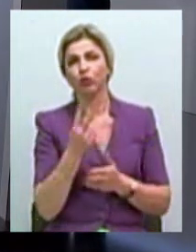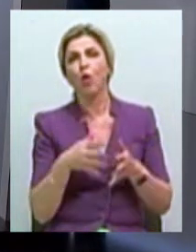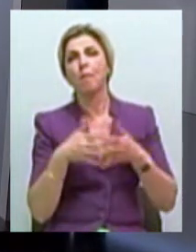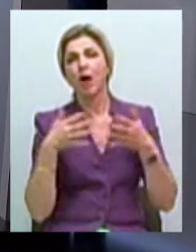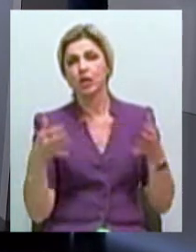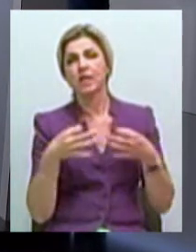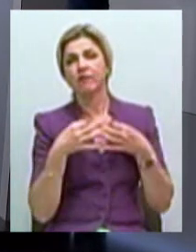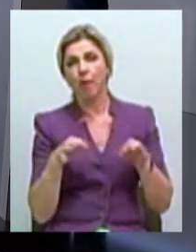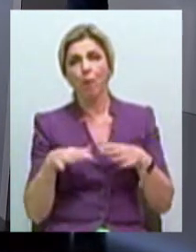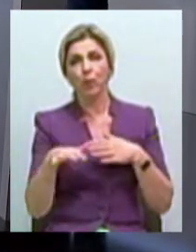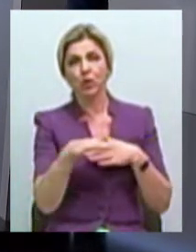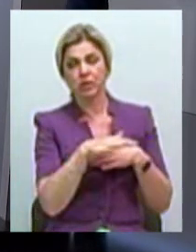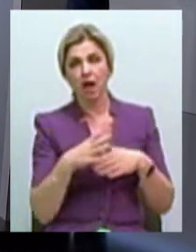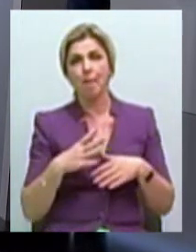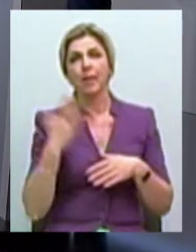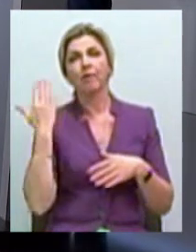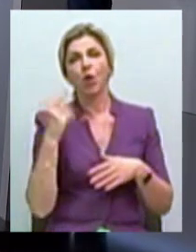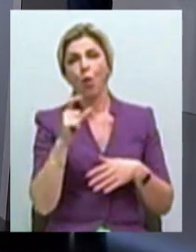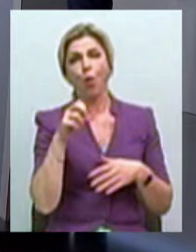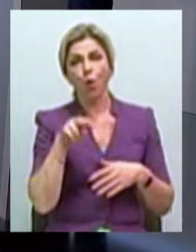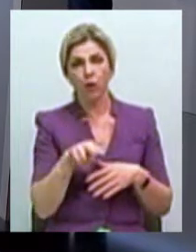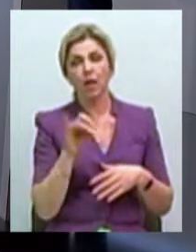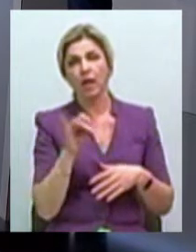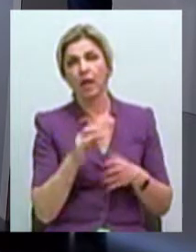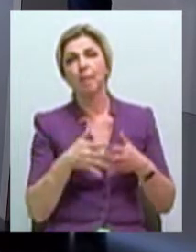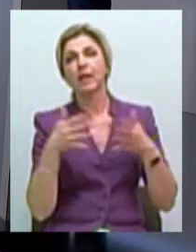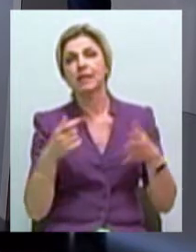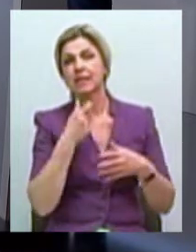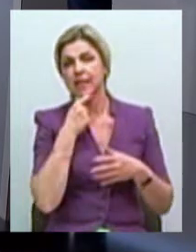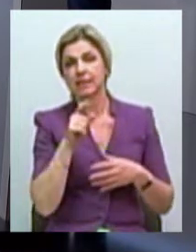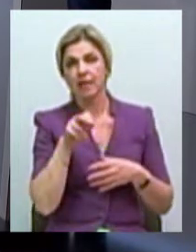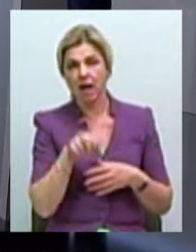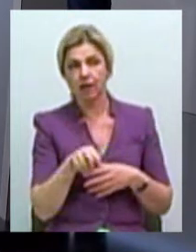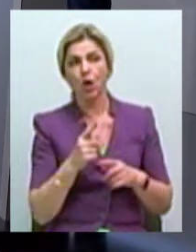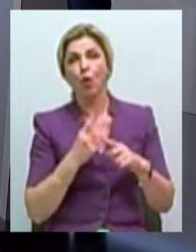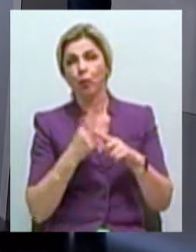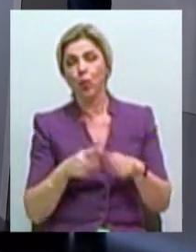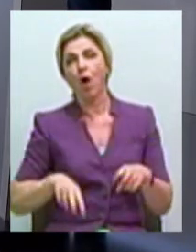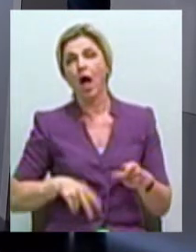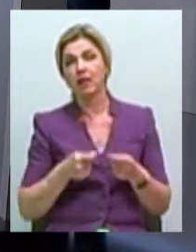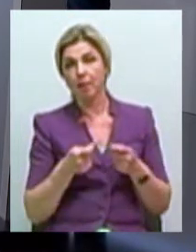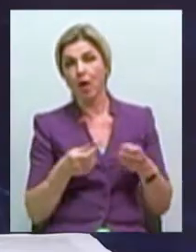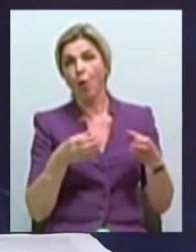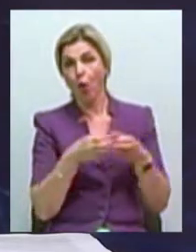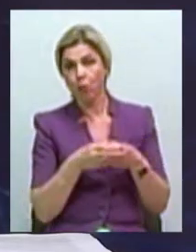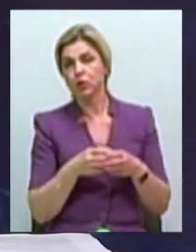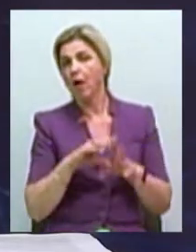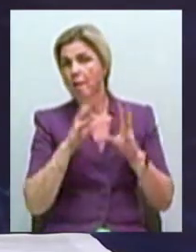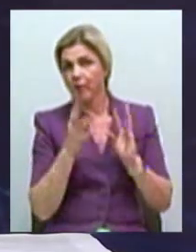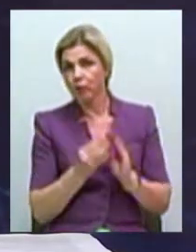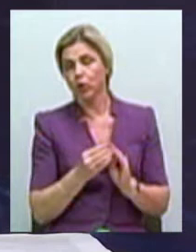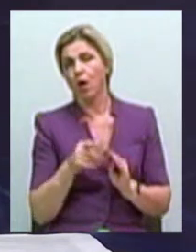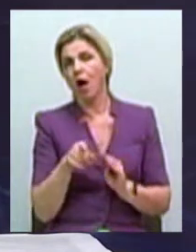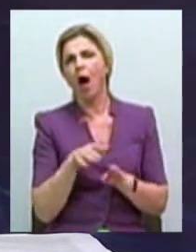свободних пространств, бывшого холла і пространства зрительного зала, плюс адмінкорпус, то есть в принципі функціонально оно